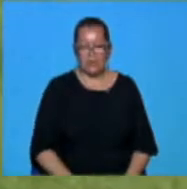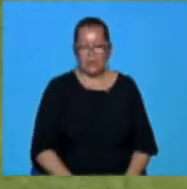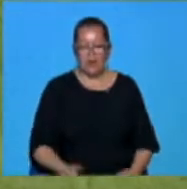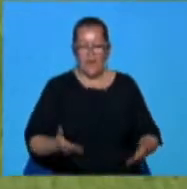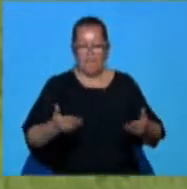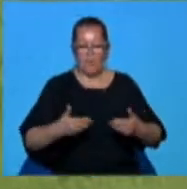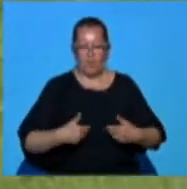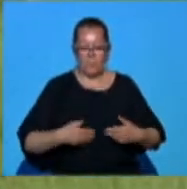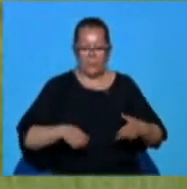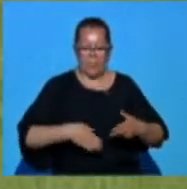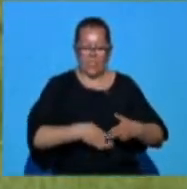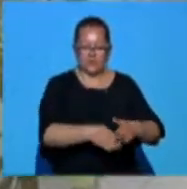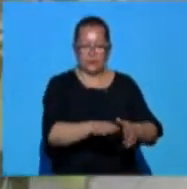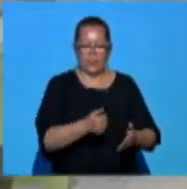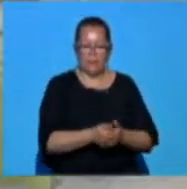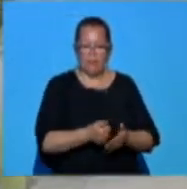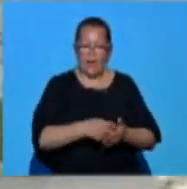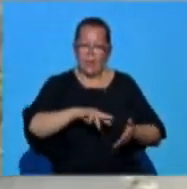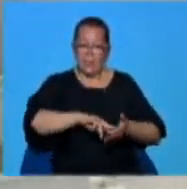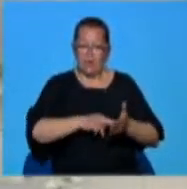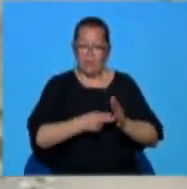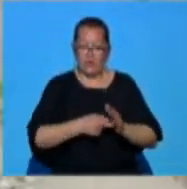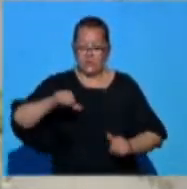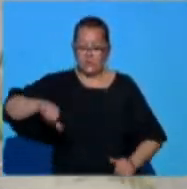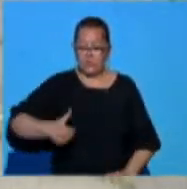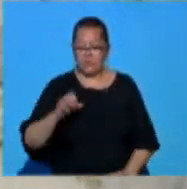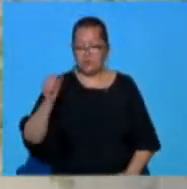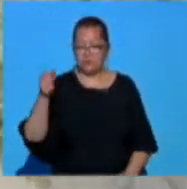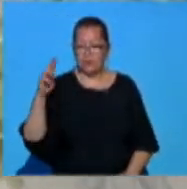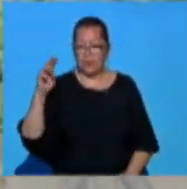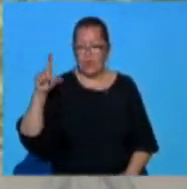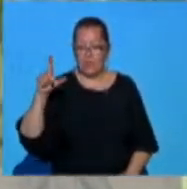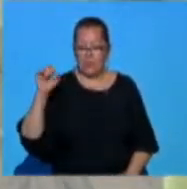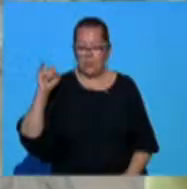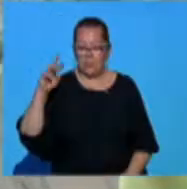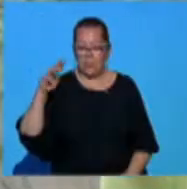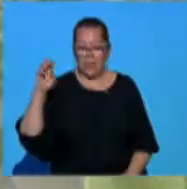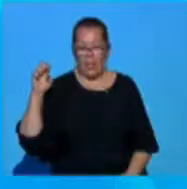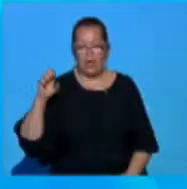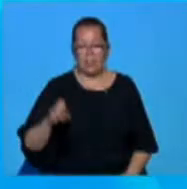trecute vor fi ajutați pentru a-și reface solarile și a relua producția de legume.